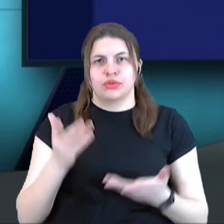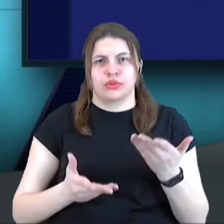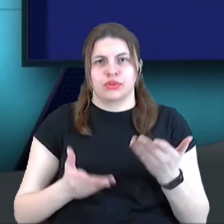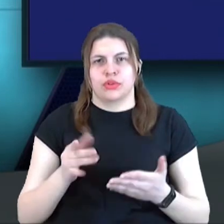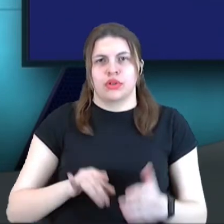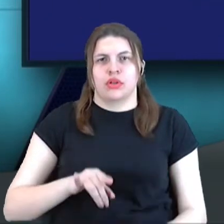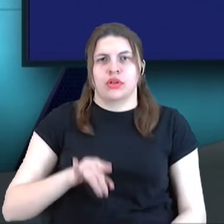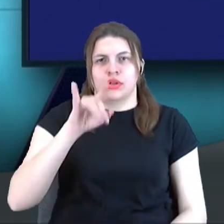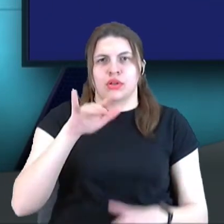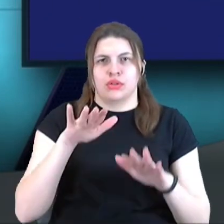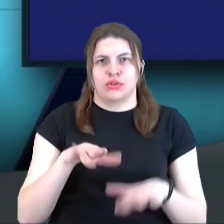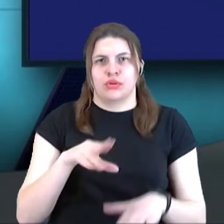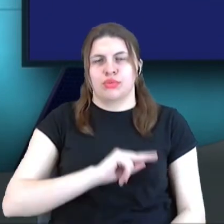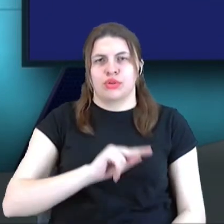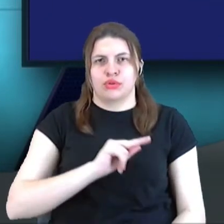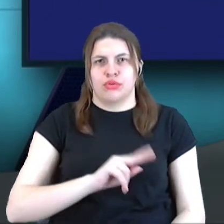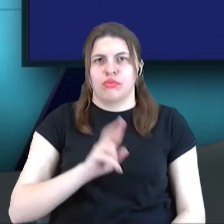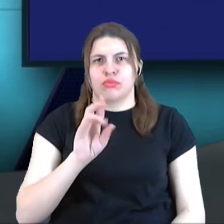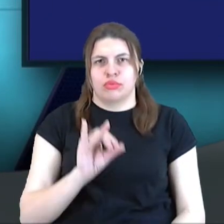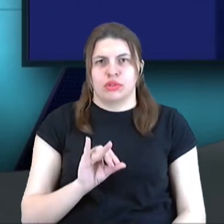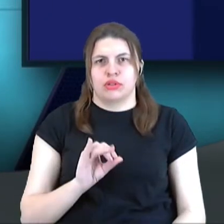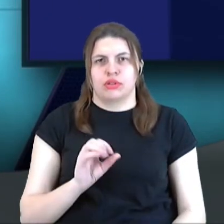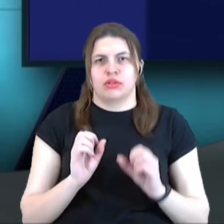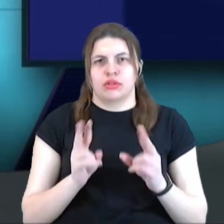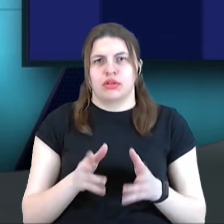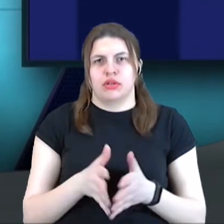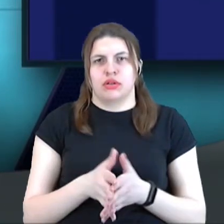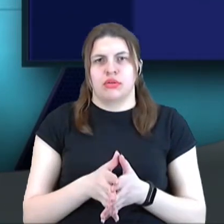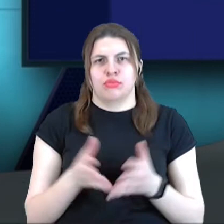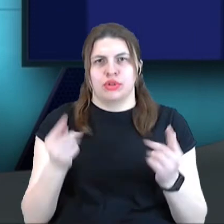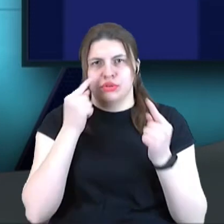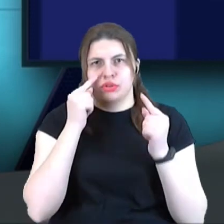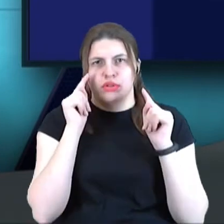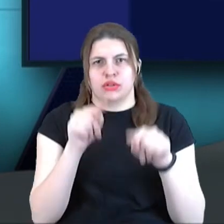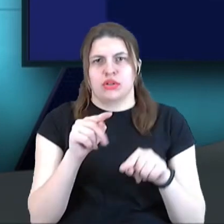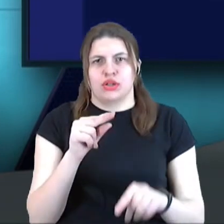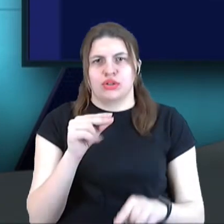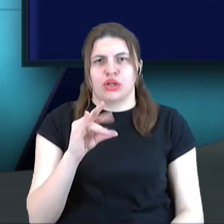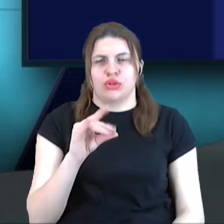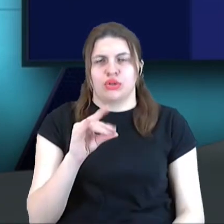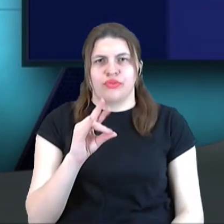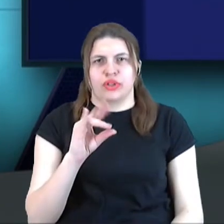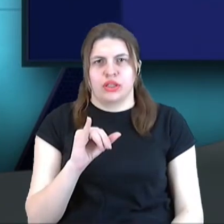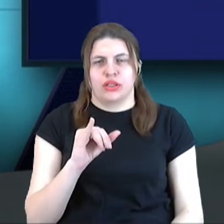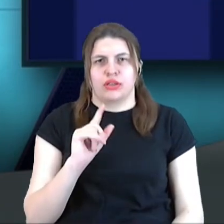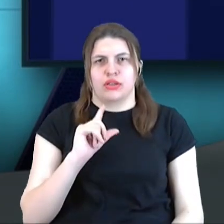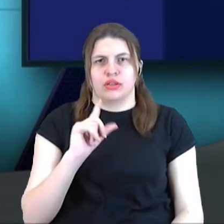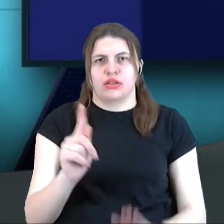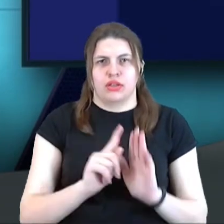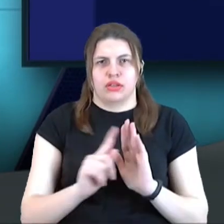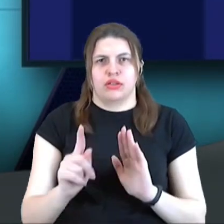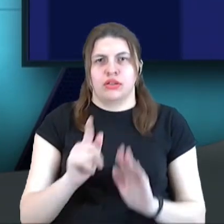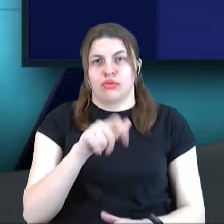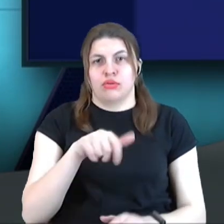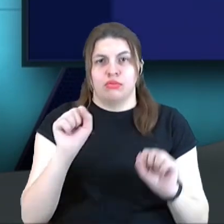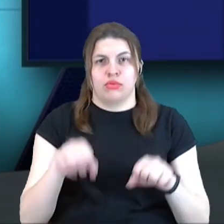працював би, як більше сорієнтований на чартерні рейси, тобто, людина могла б можливість, звісно, або вибрати,